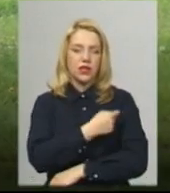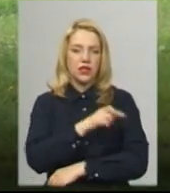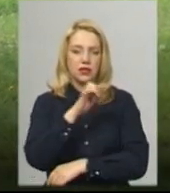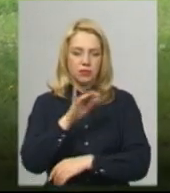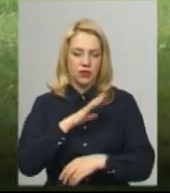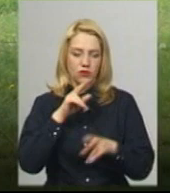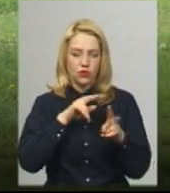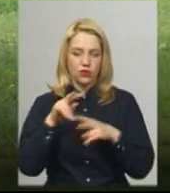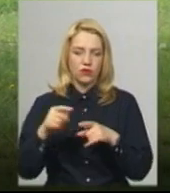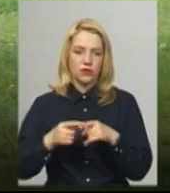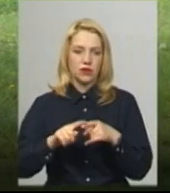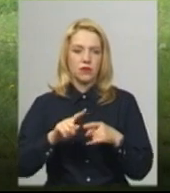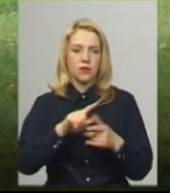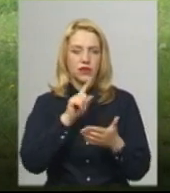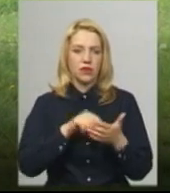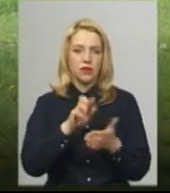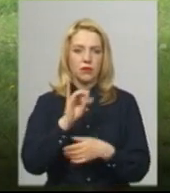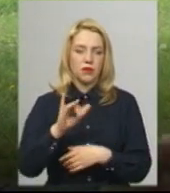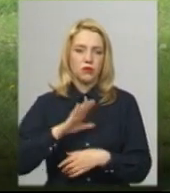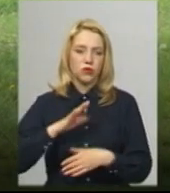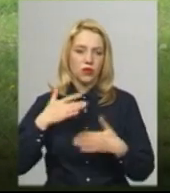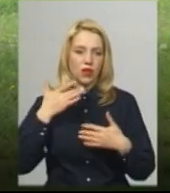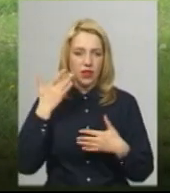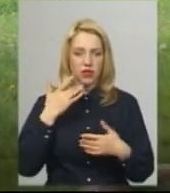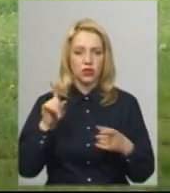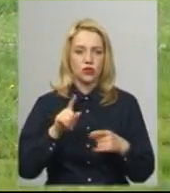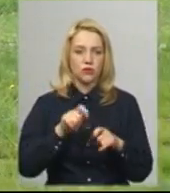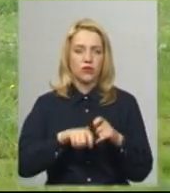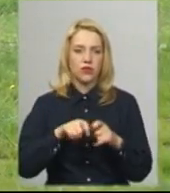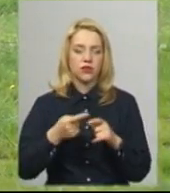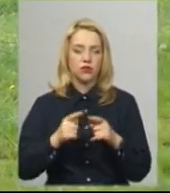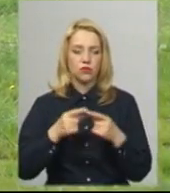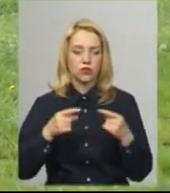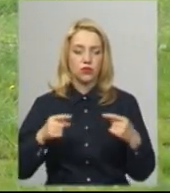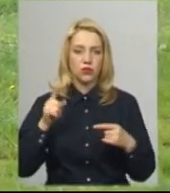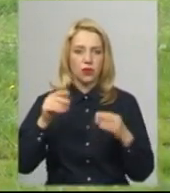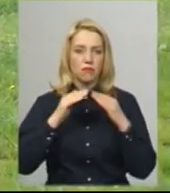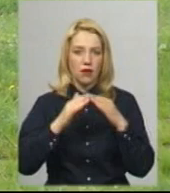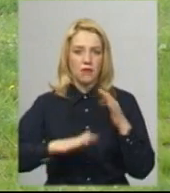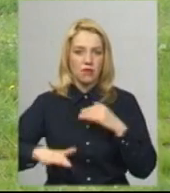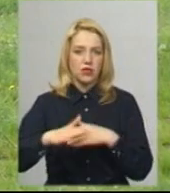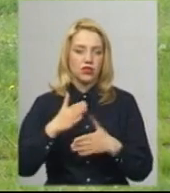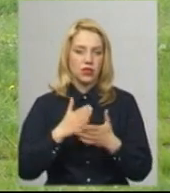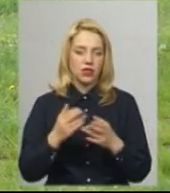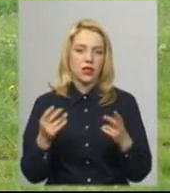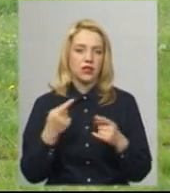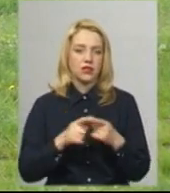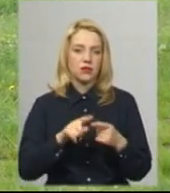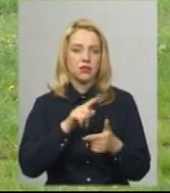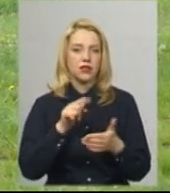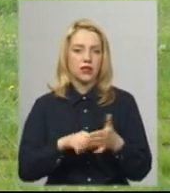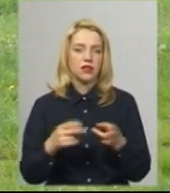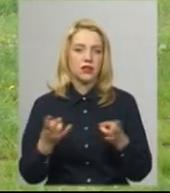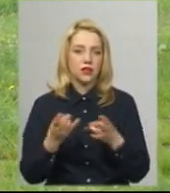легше цю продукцію перевіряти. Приміщення там є, я думаю, що це питання якимось